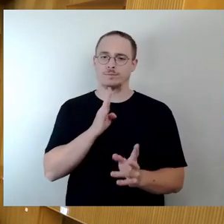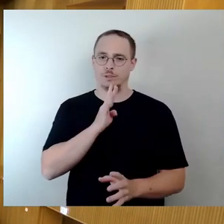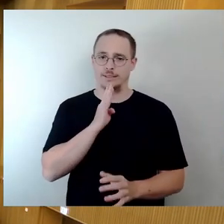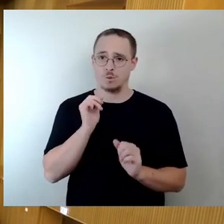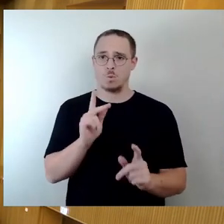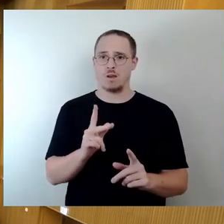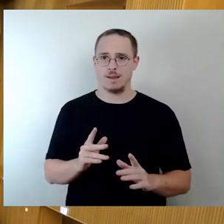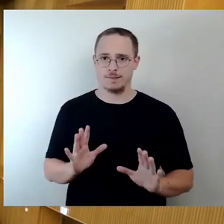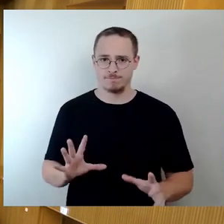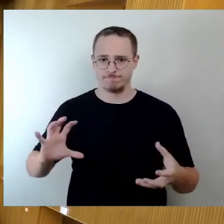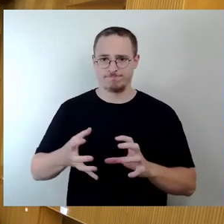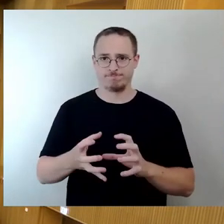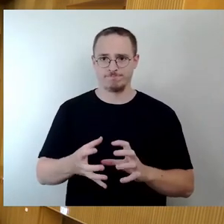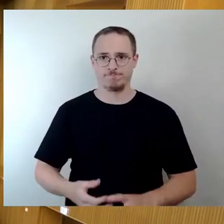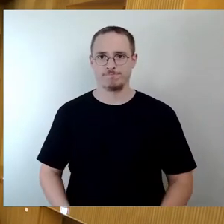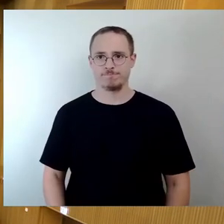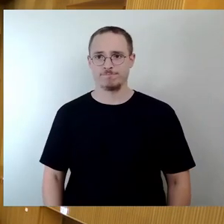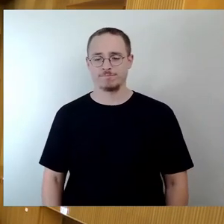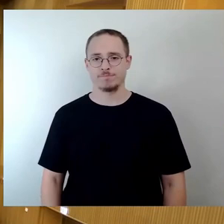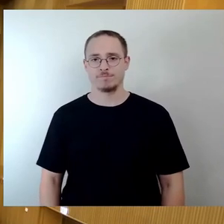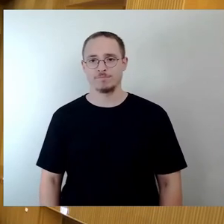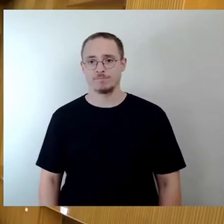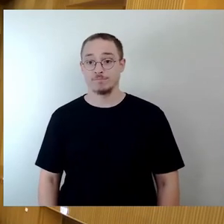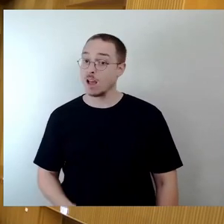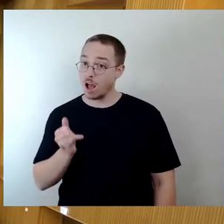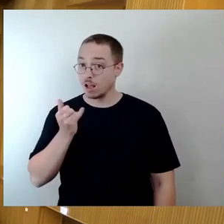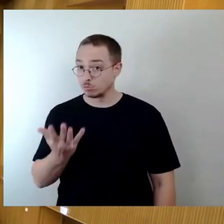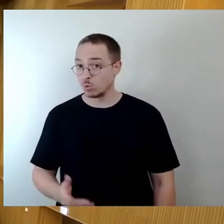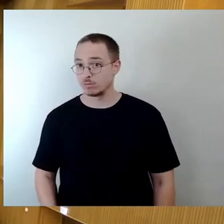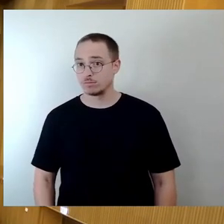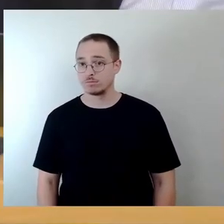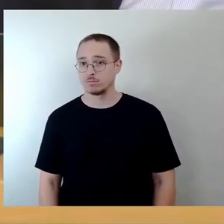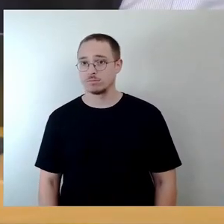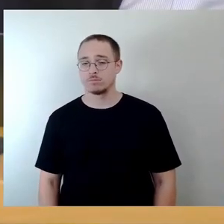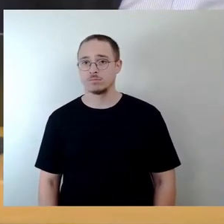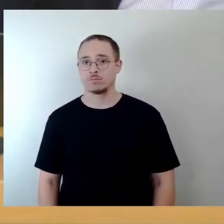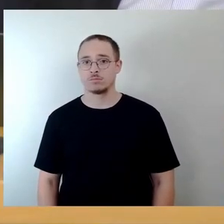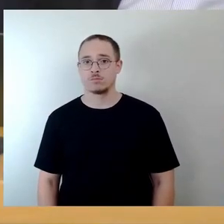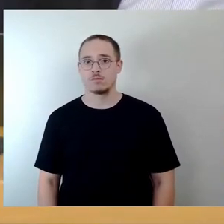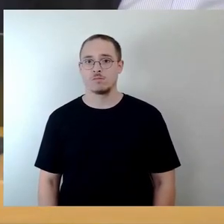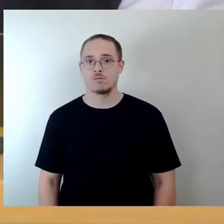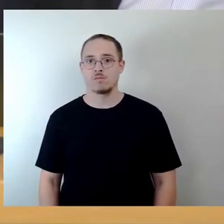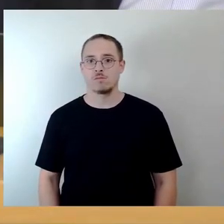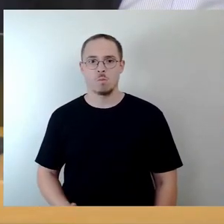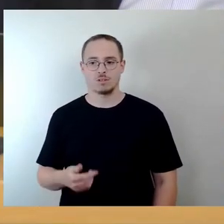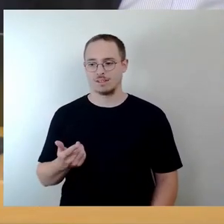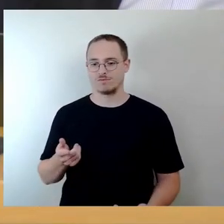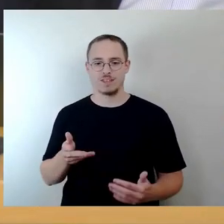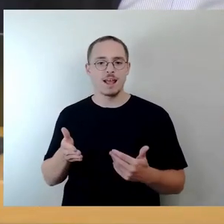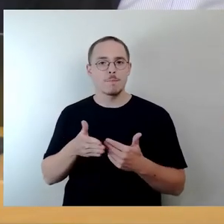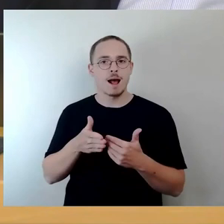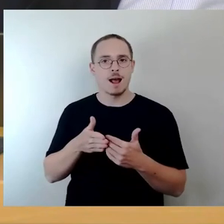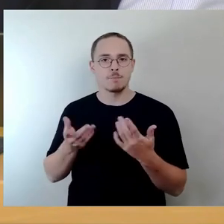das, was bilateral dann zu besprechen ist, sind wir ja eh immer als